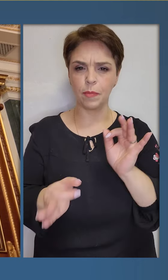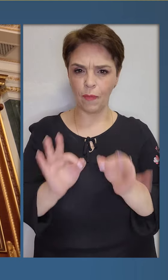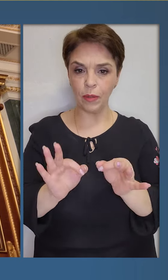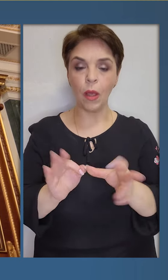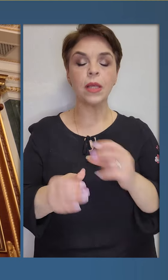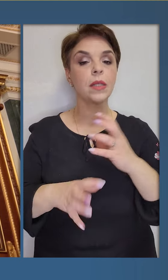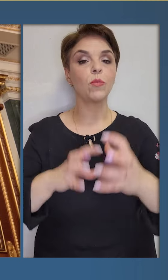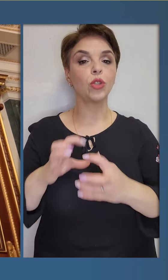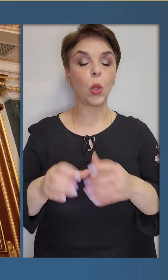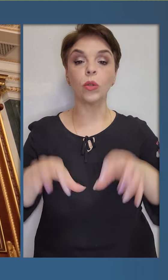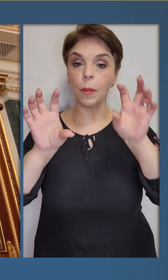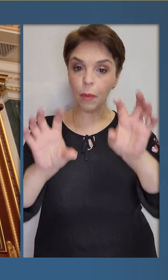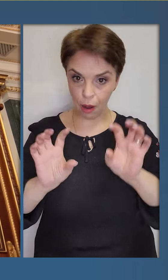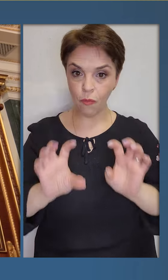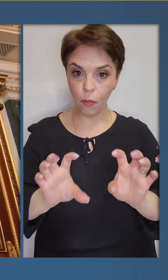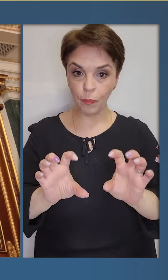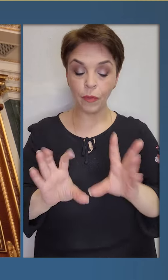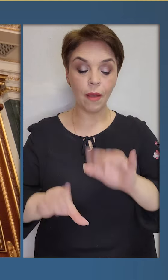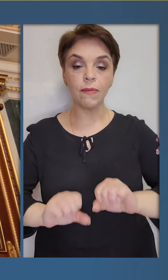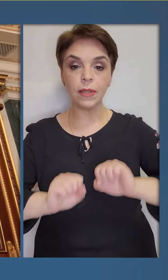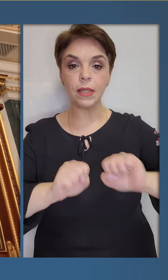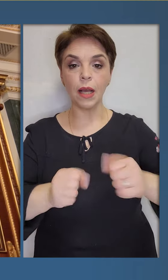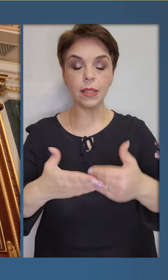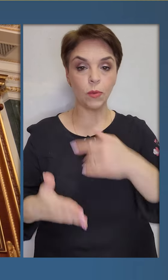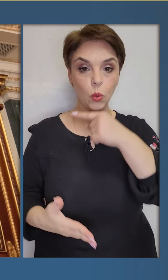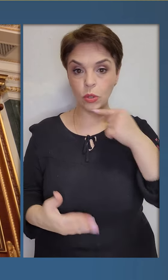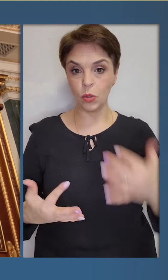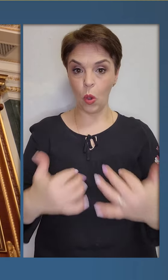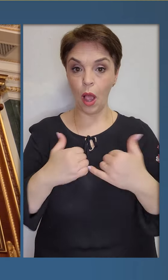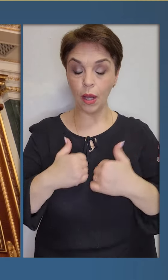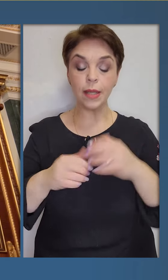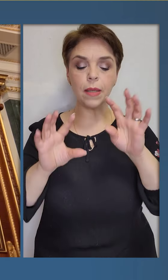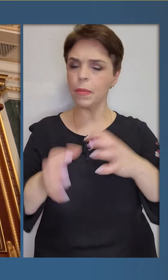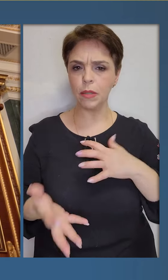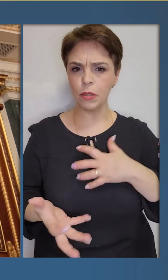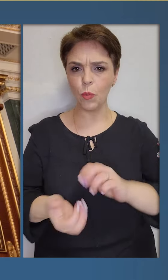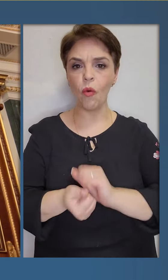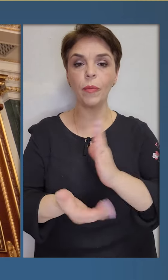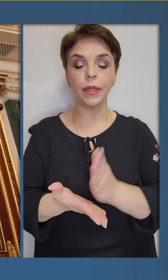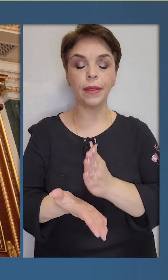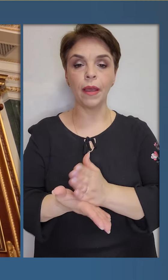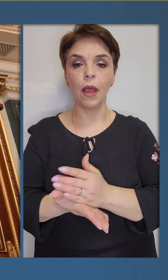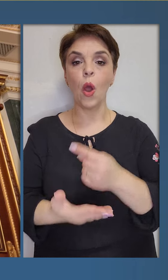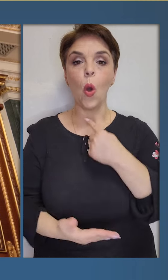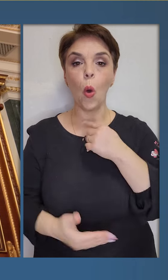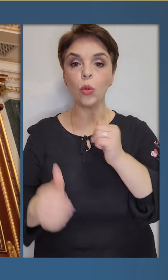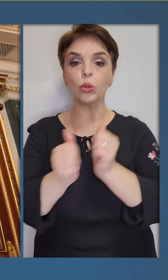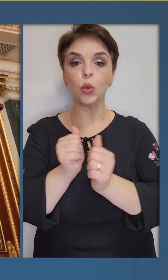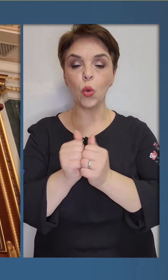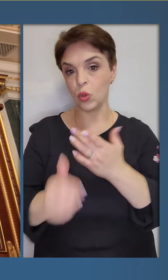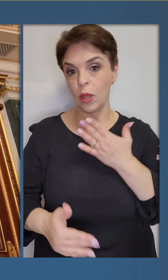зі справедливістю та з міжнародним правом. У захисті від російської агресії принциповим є голос